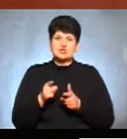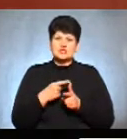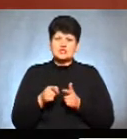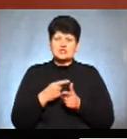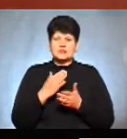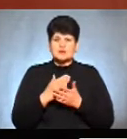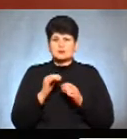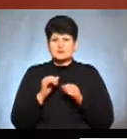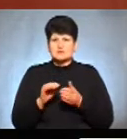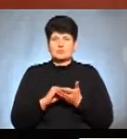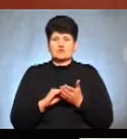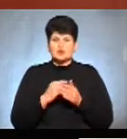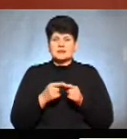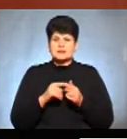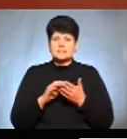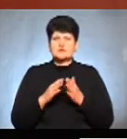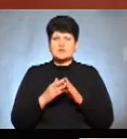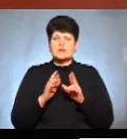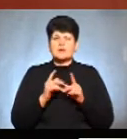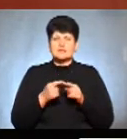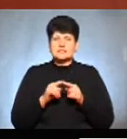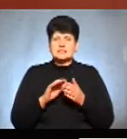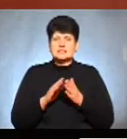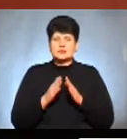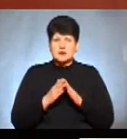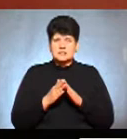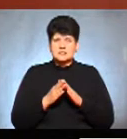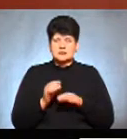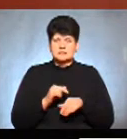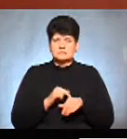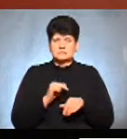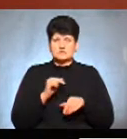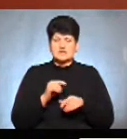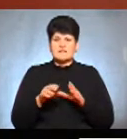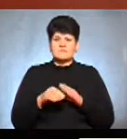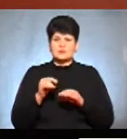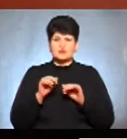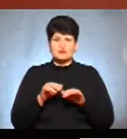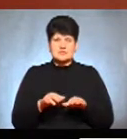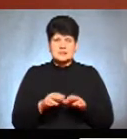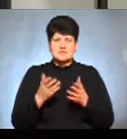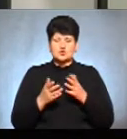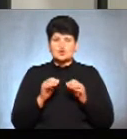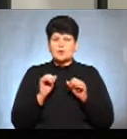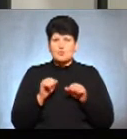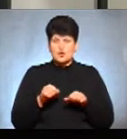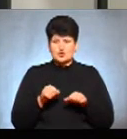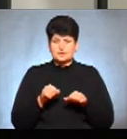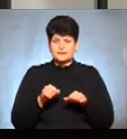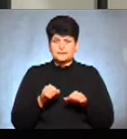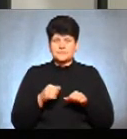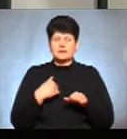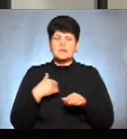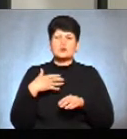повторення такої ситуації, і як ця ситуація позначилася на виборчому процесі? Якщо можна, ми